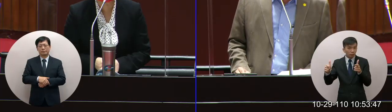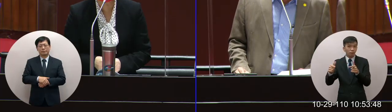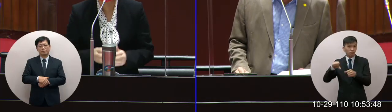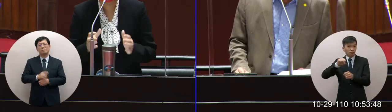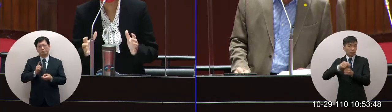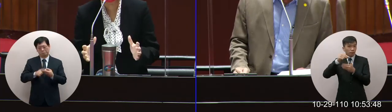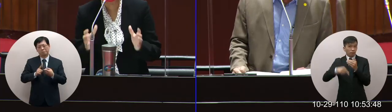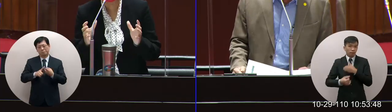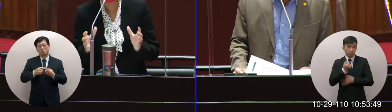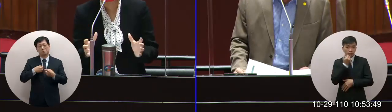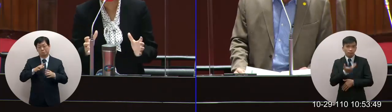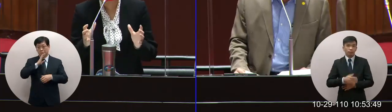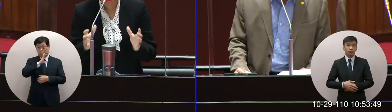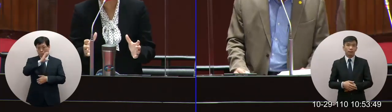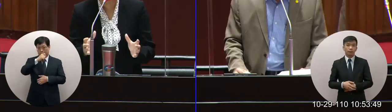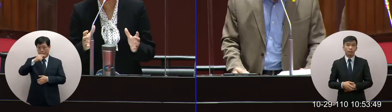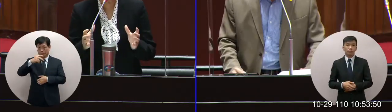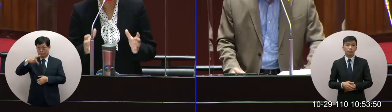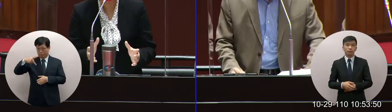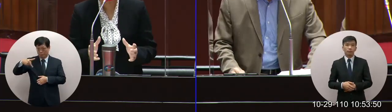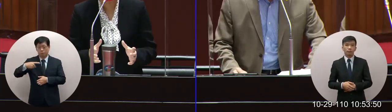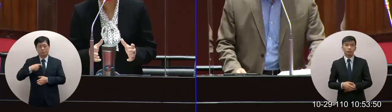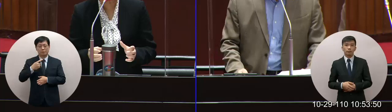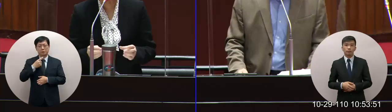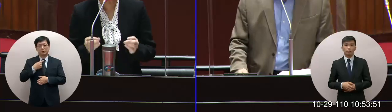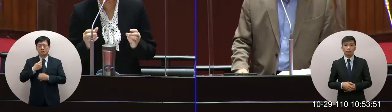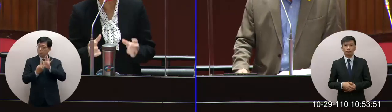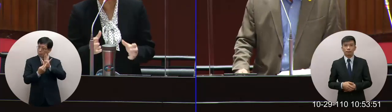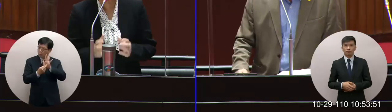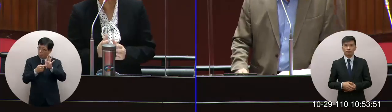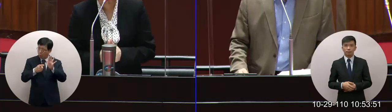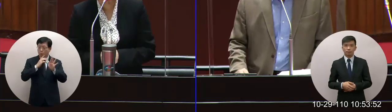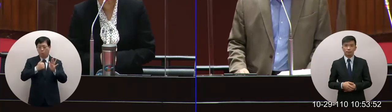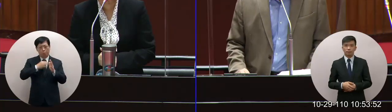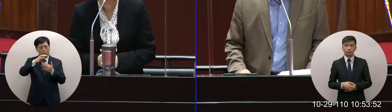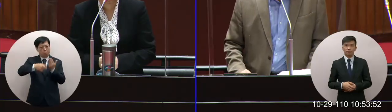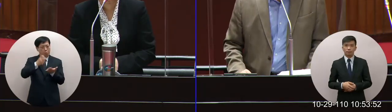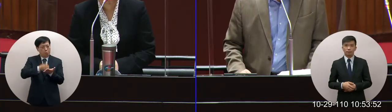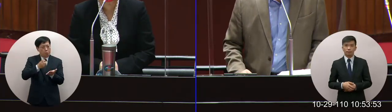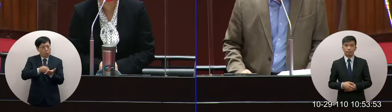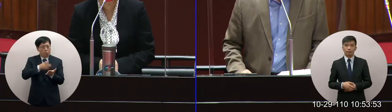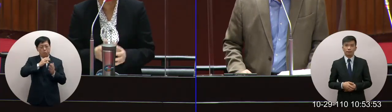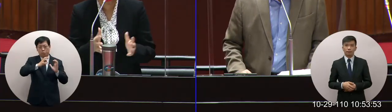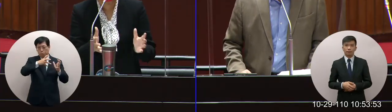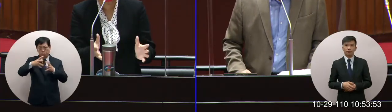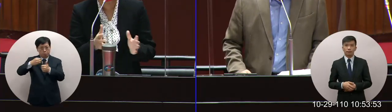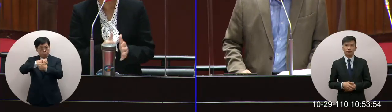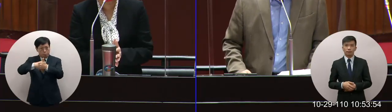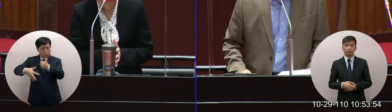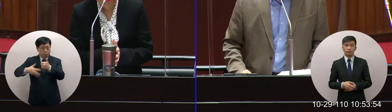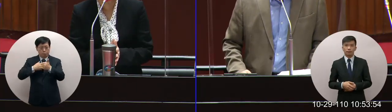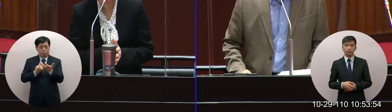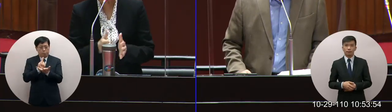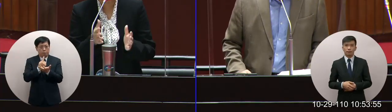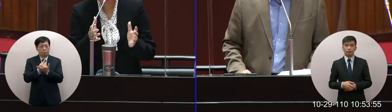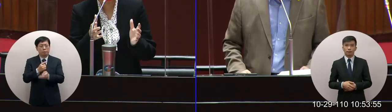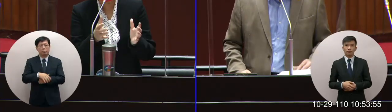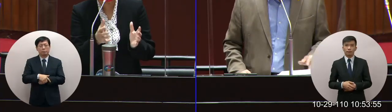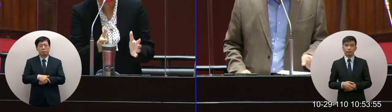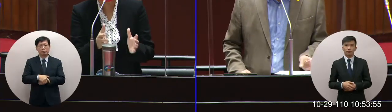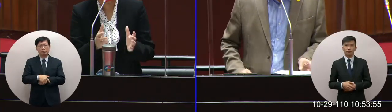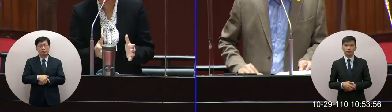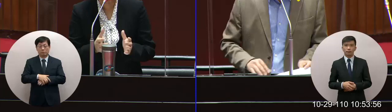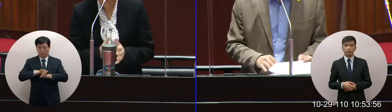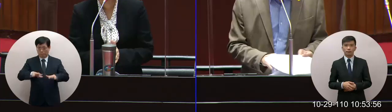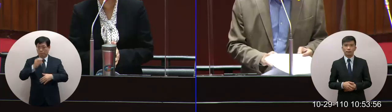沒有錯沒有錯CPTPP大家都朗朗上口是一個高標準的一個國際的一個區域的協定那